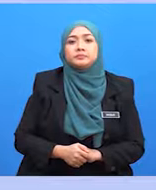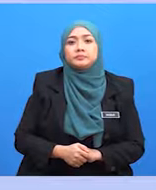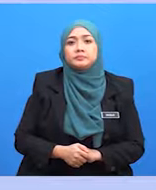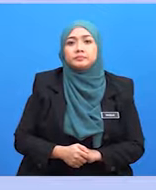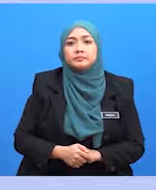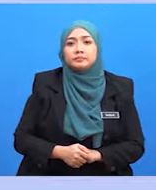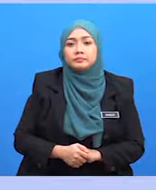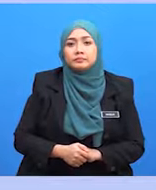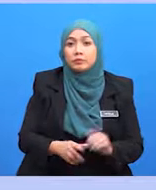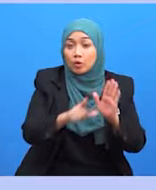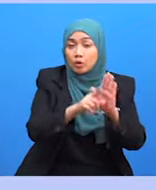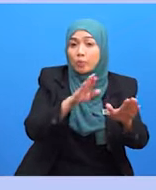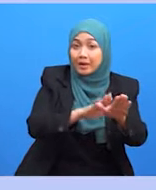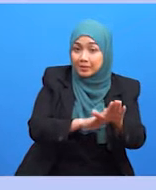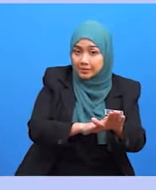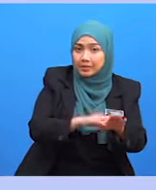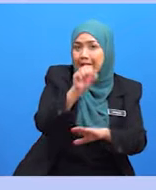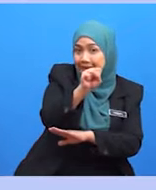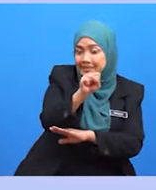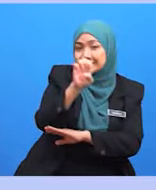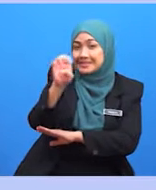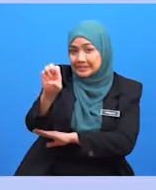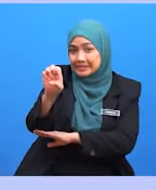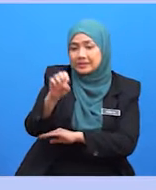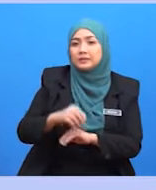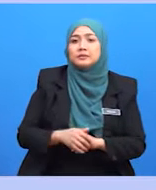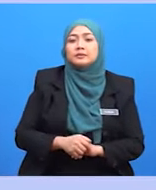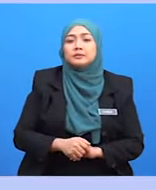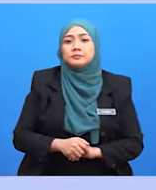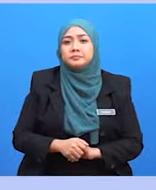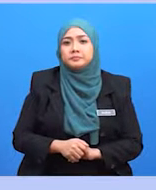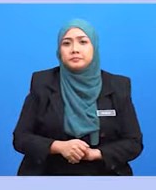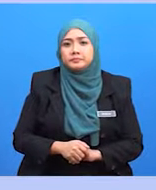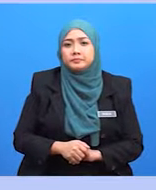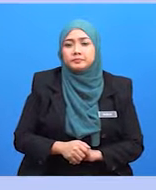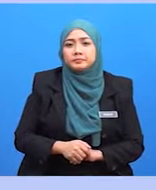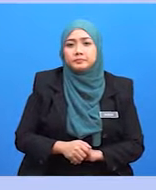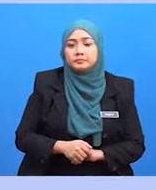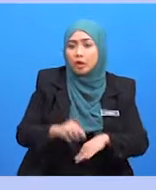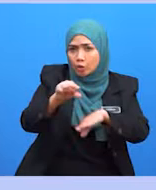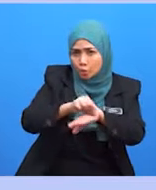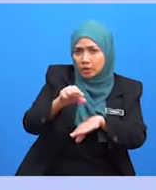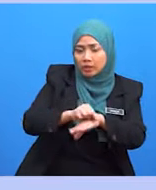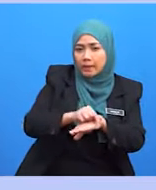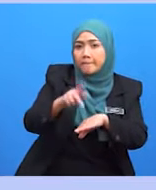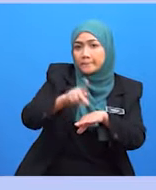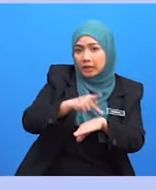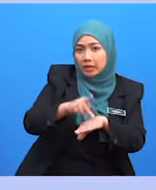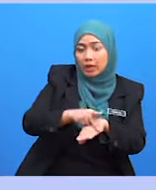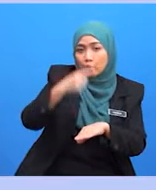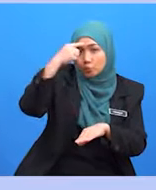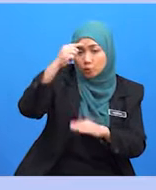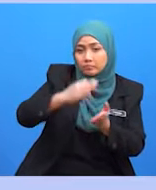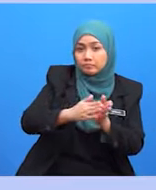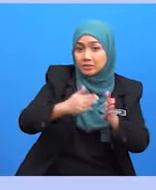dan perkataan sku enterprise di samping penggunaan grid hendaklah digunapakai dalam kaedah pembesaran